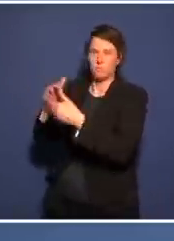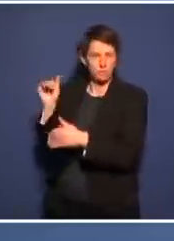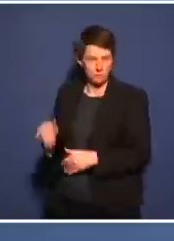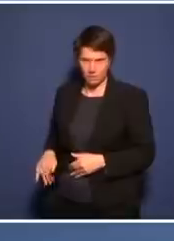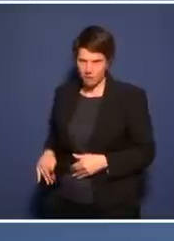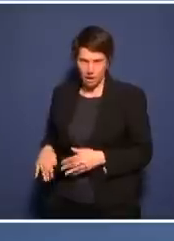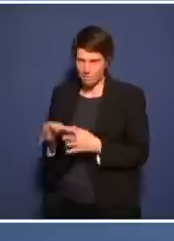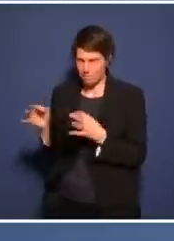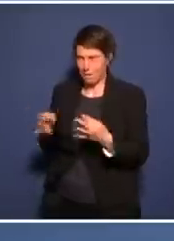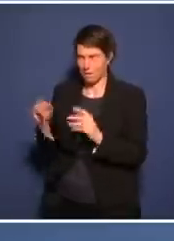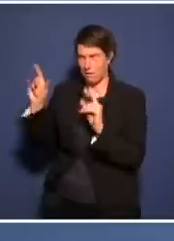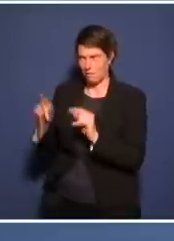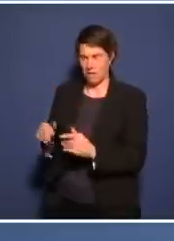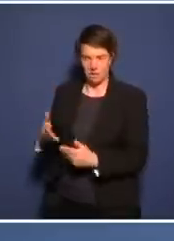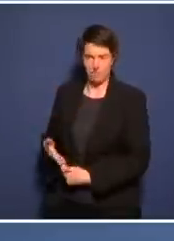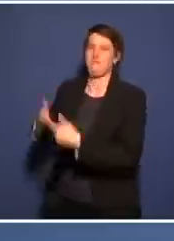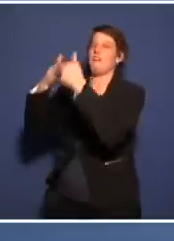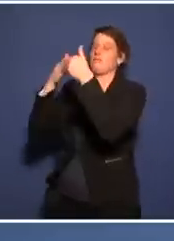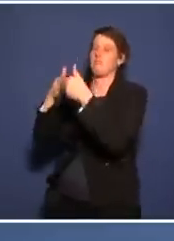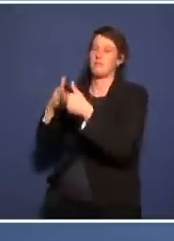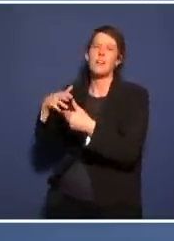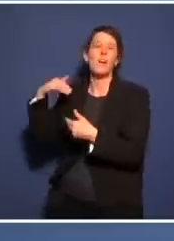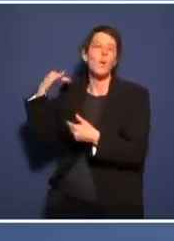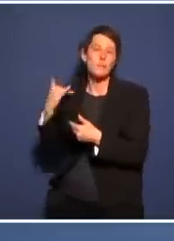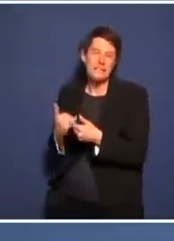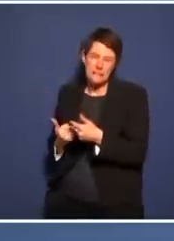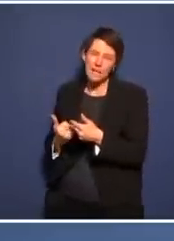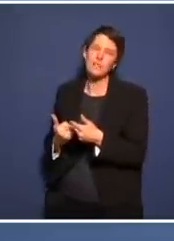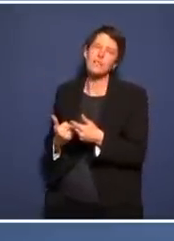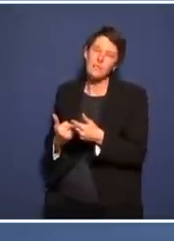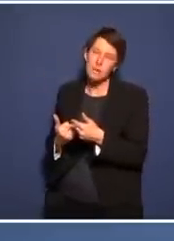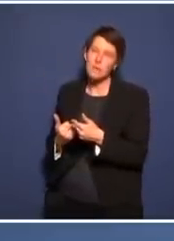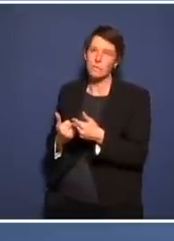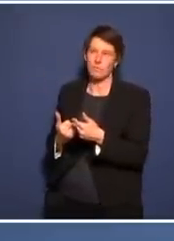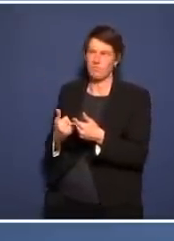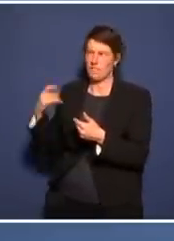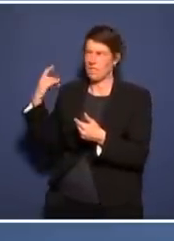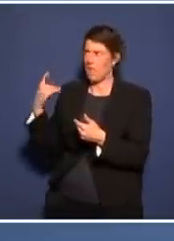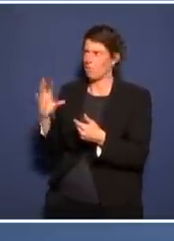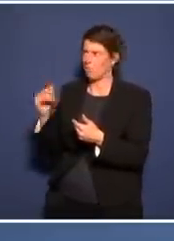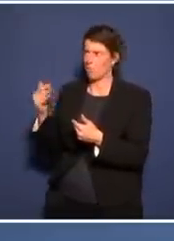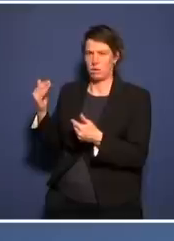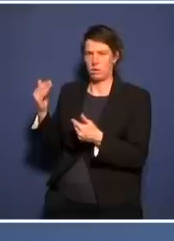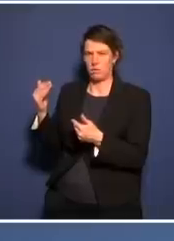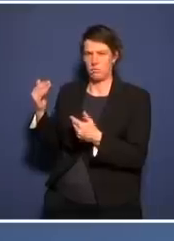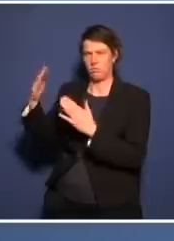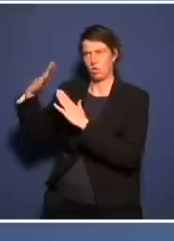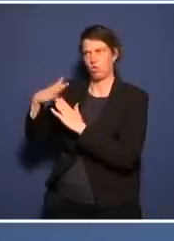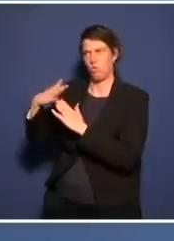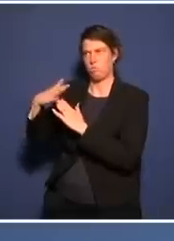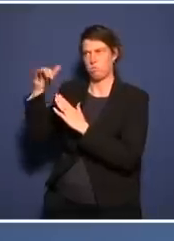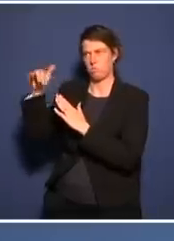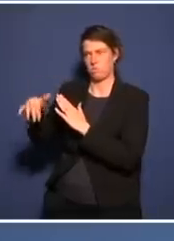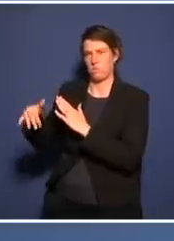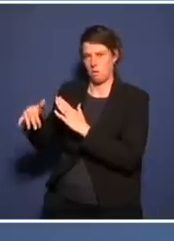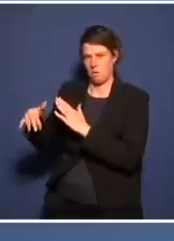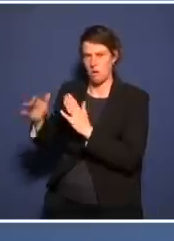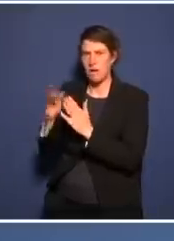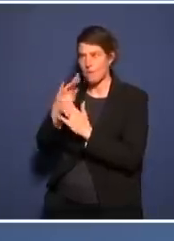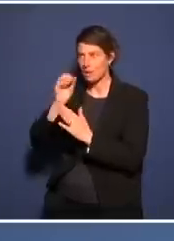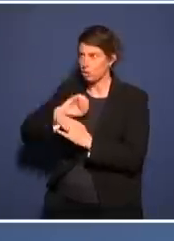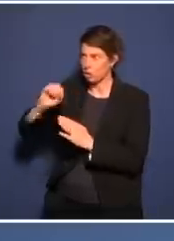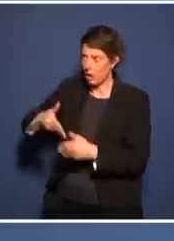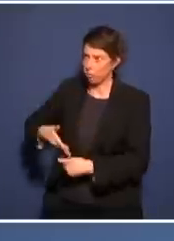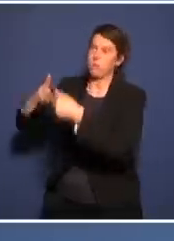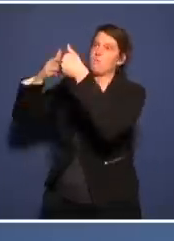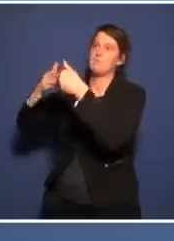wenig Maßnahmen. Und jetzt ist das sogar ein bisschen von selbst zum Stillstand gekommen. Das ist so, wenn das eben so ganz schnell hochgeht, dann